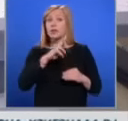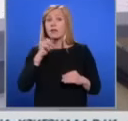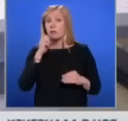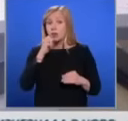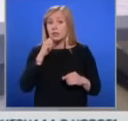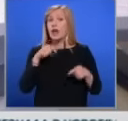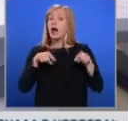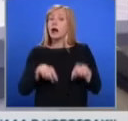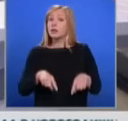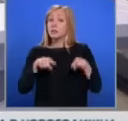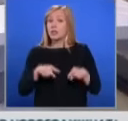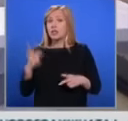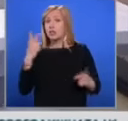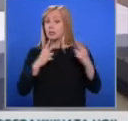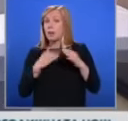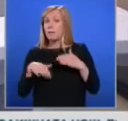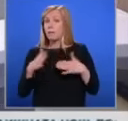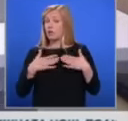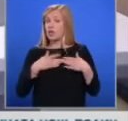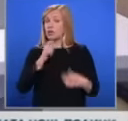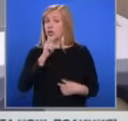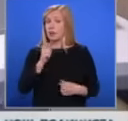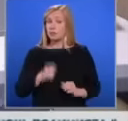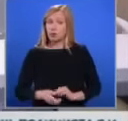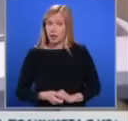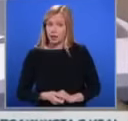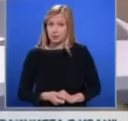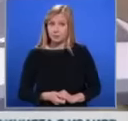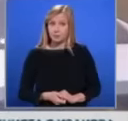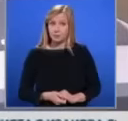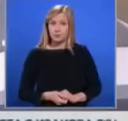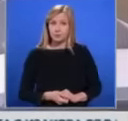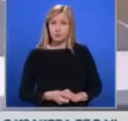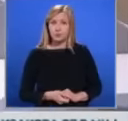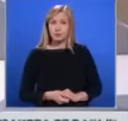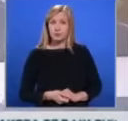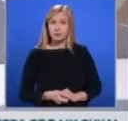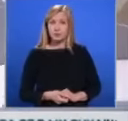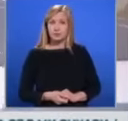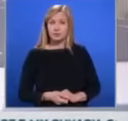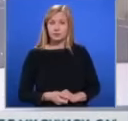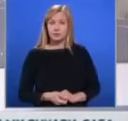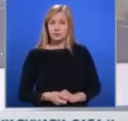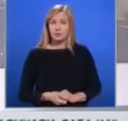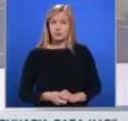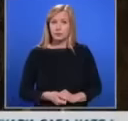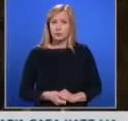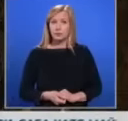престъпление ще научим сега от нашата репортерка Татьяна Кисиова, която е на мястото на престъплението. Добър вечер.